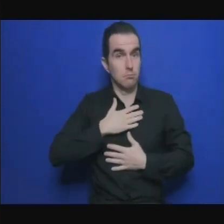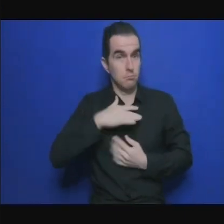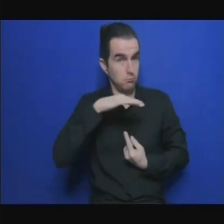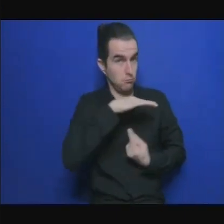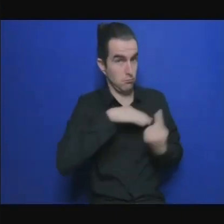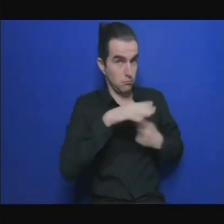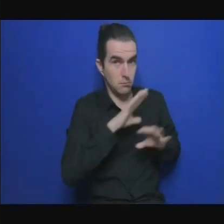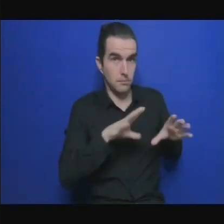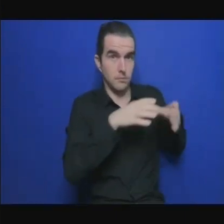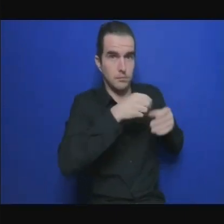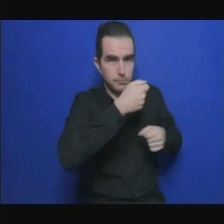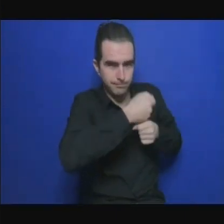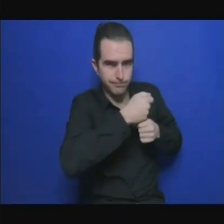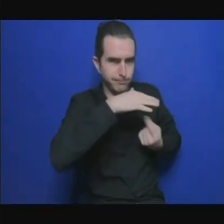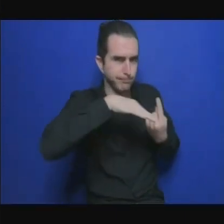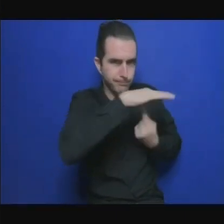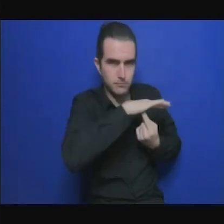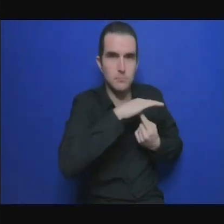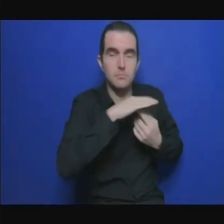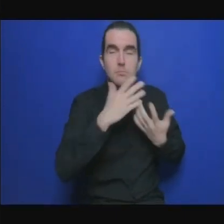pourquoi pas encourager quoi